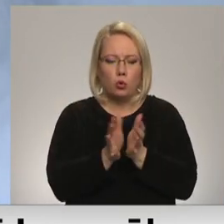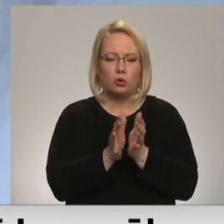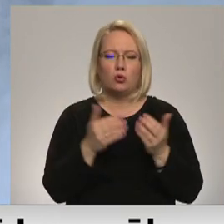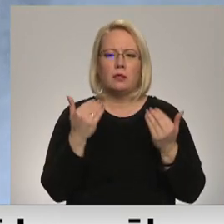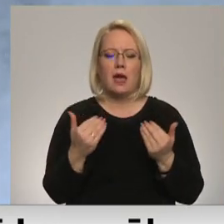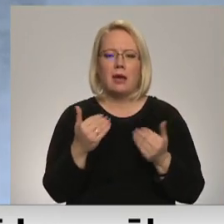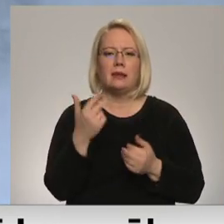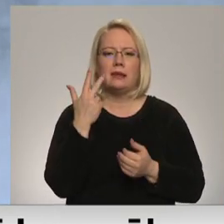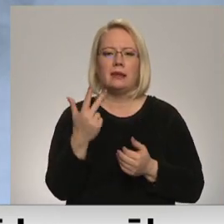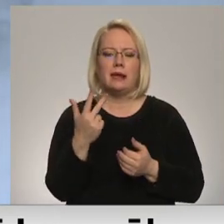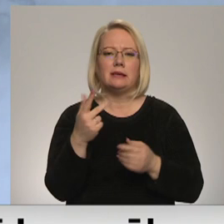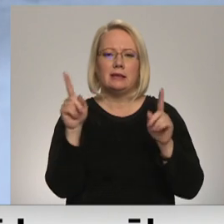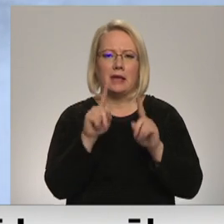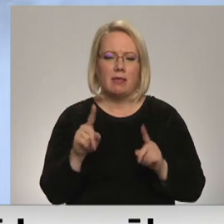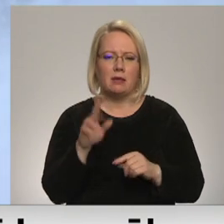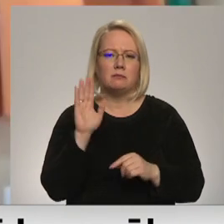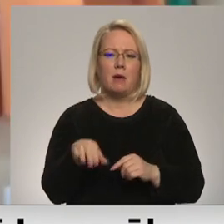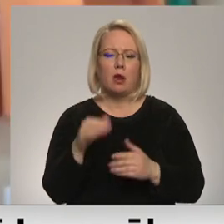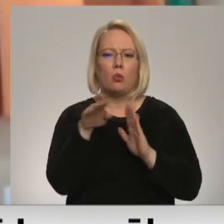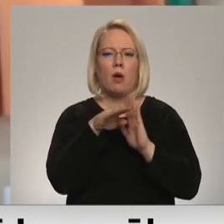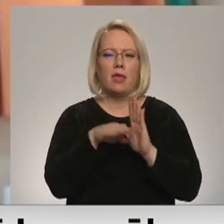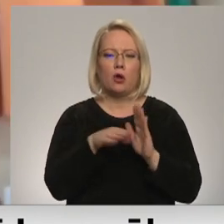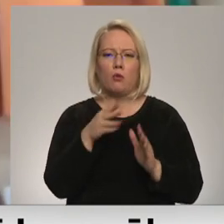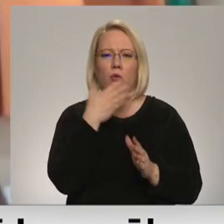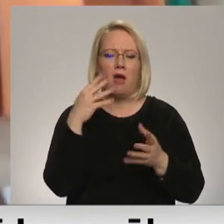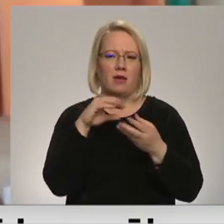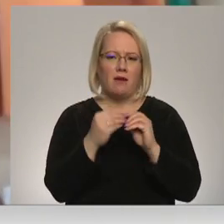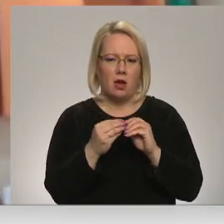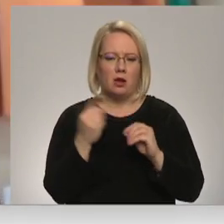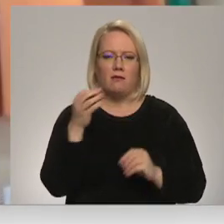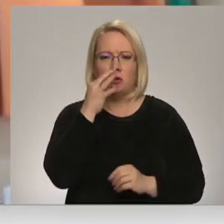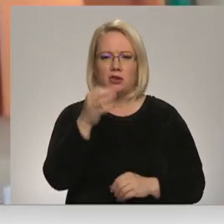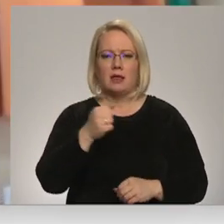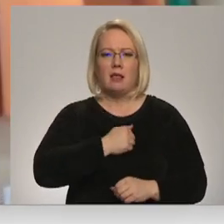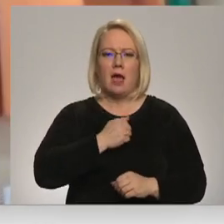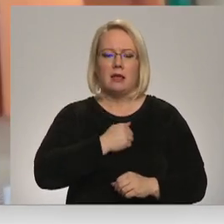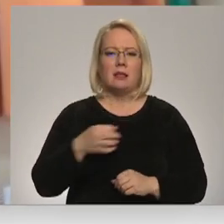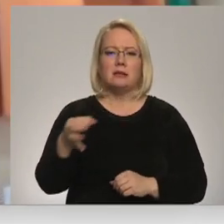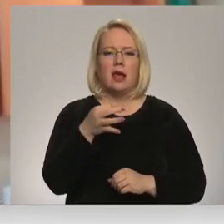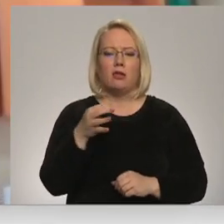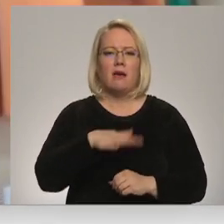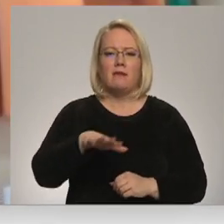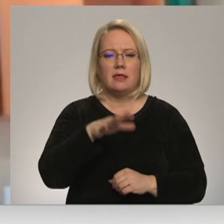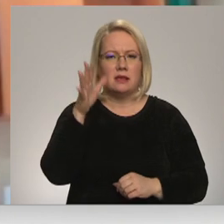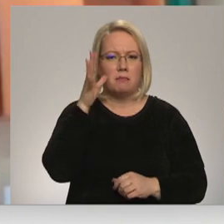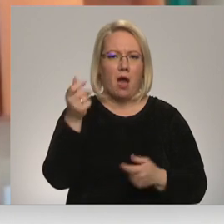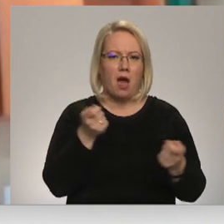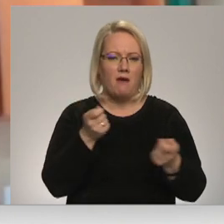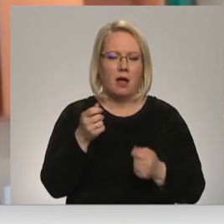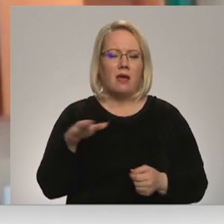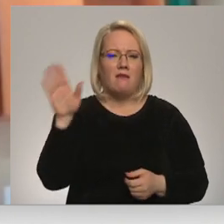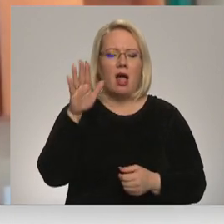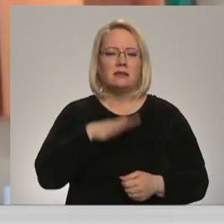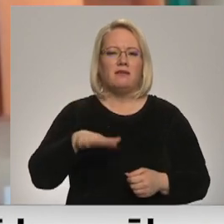trīs procesi par noteikumu neievērošanu. Šogad ir aida Latgavas reģionālo vidas pārvalde valsts vidas dienesta.